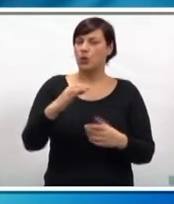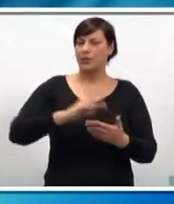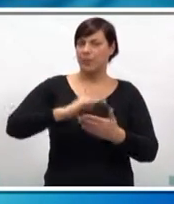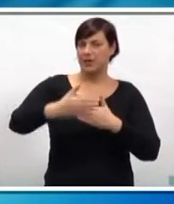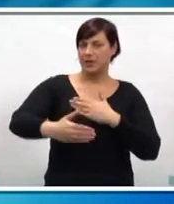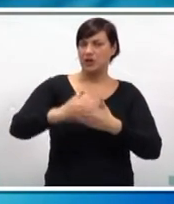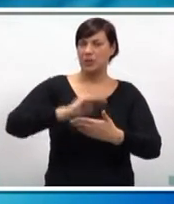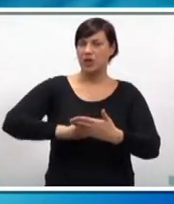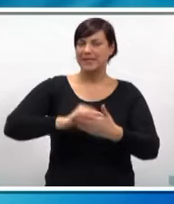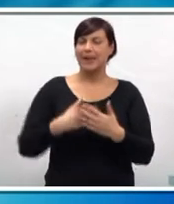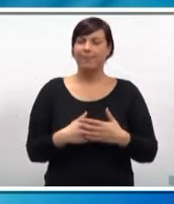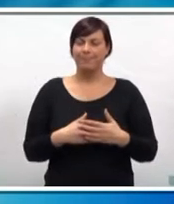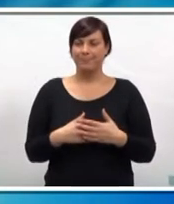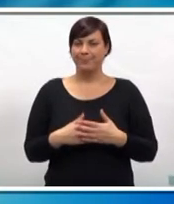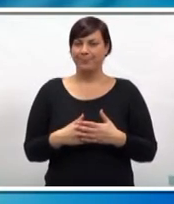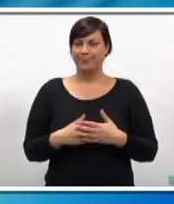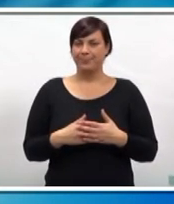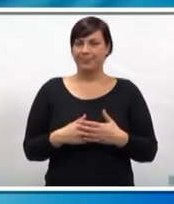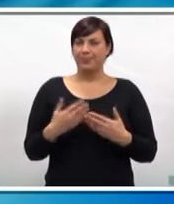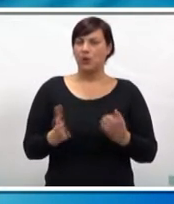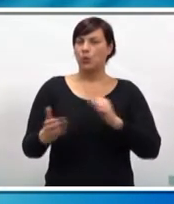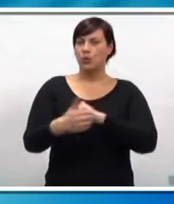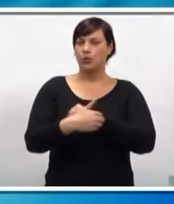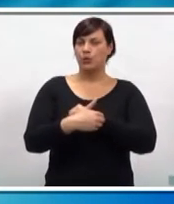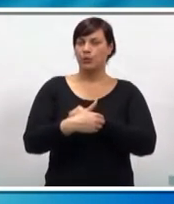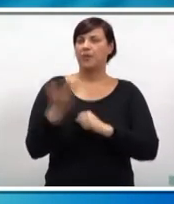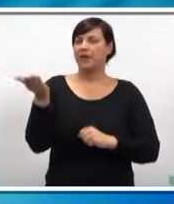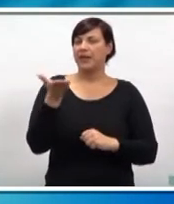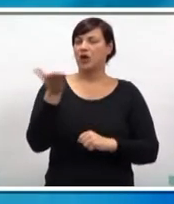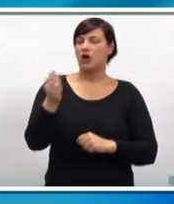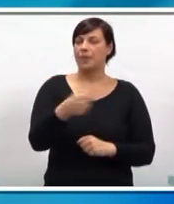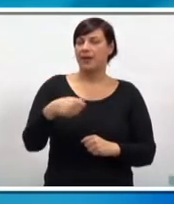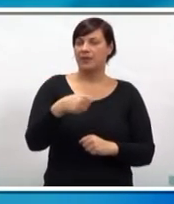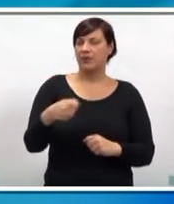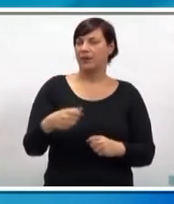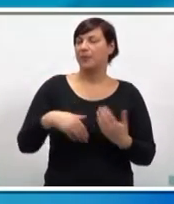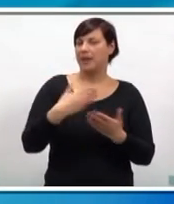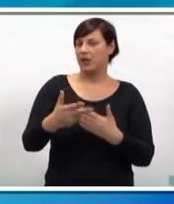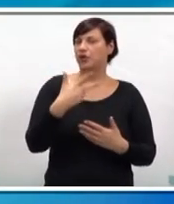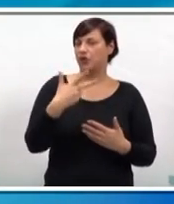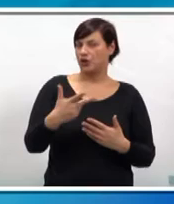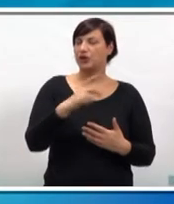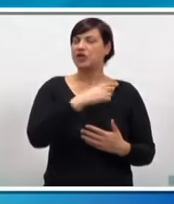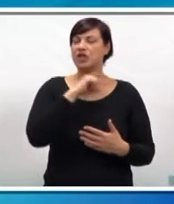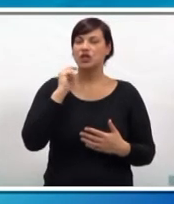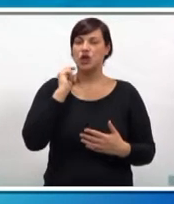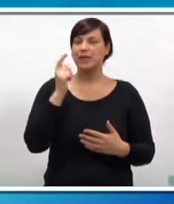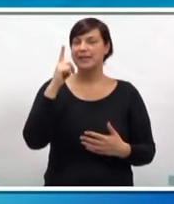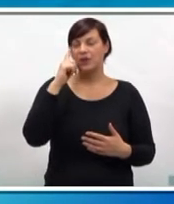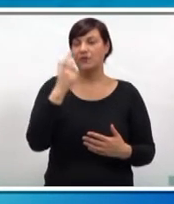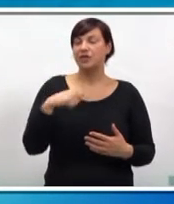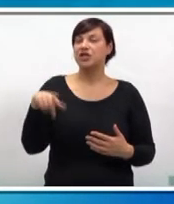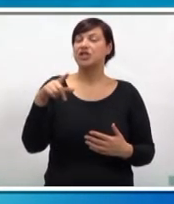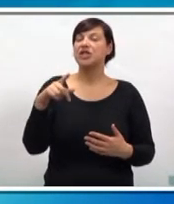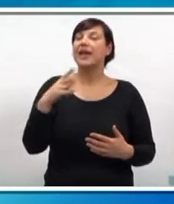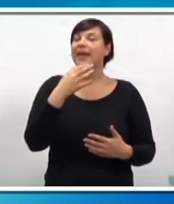mosta, uzrušnikavanje. U Dubrovniku konobari i kuhari nakon drugodišnjeg obrazovanja znaju više stranih